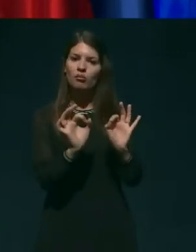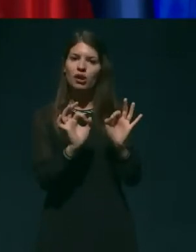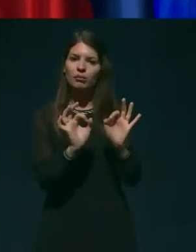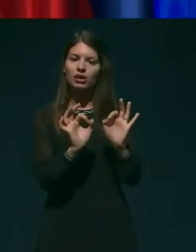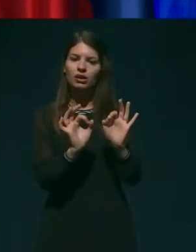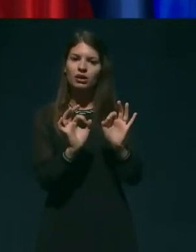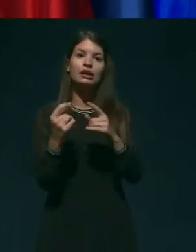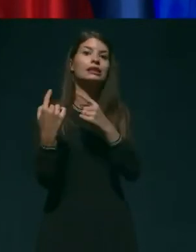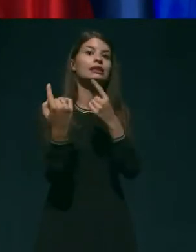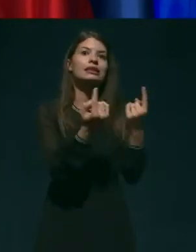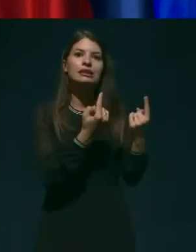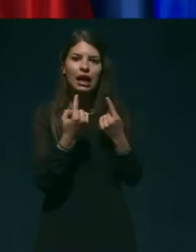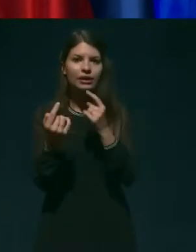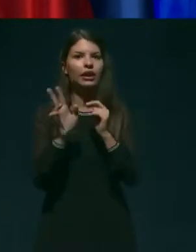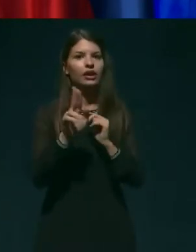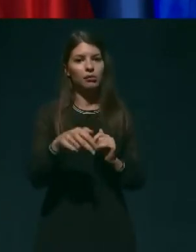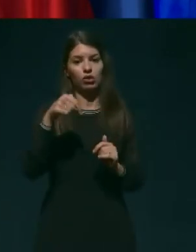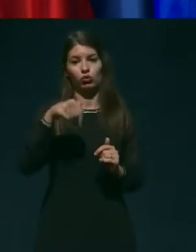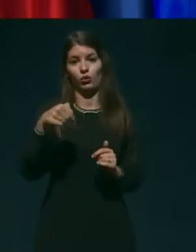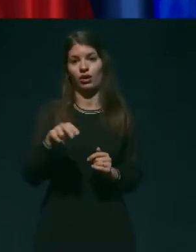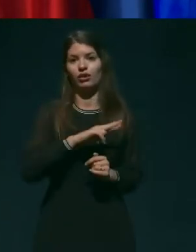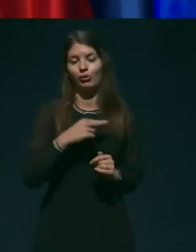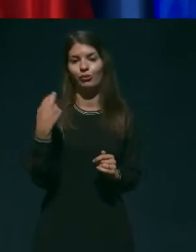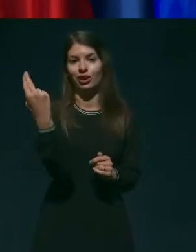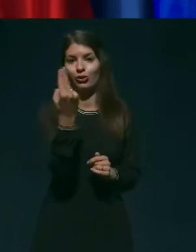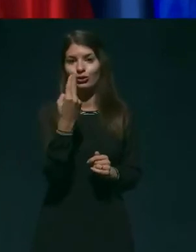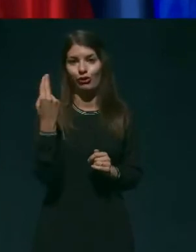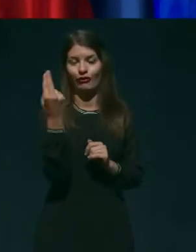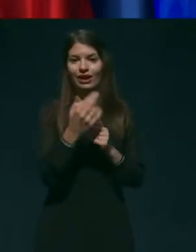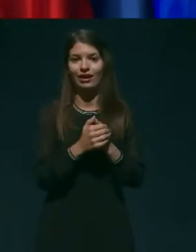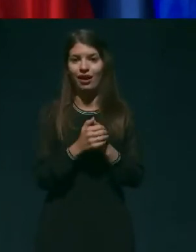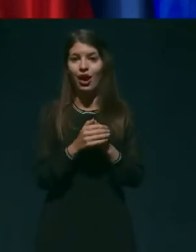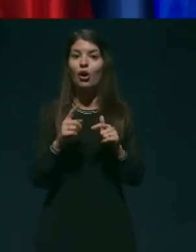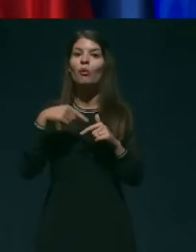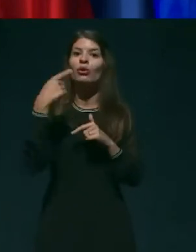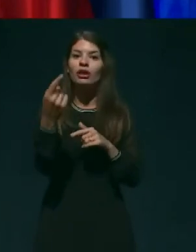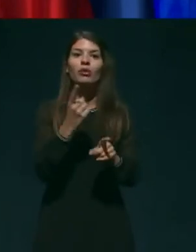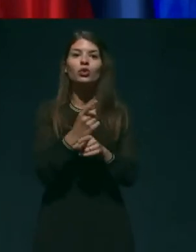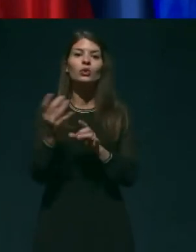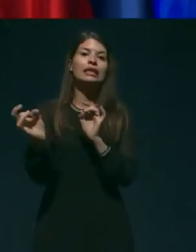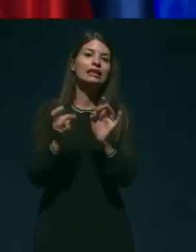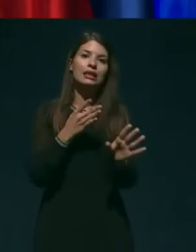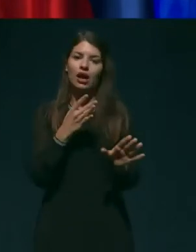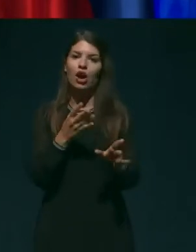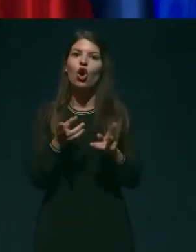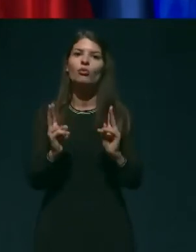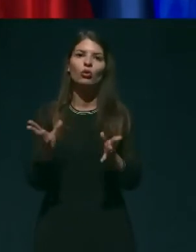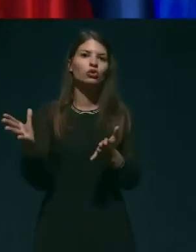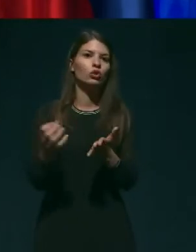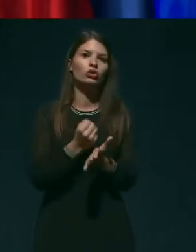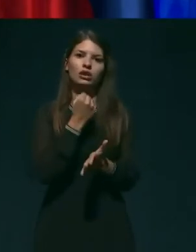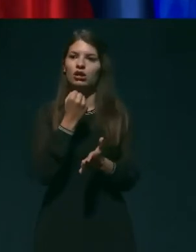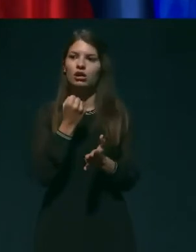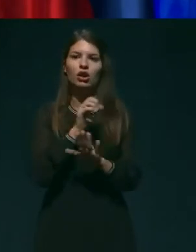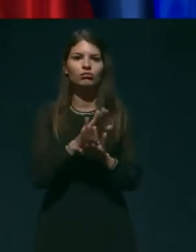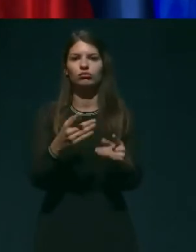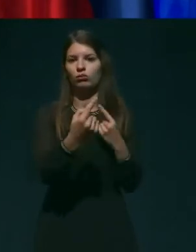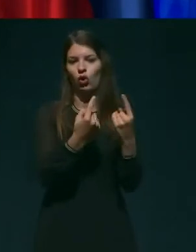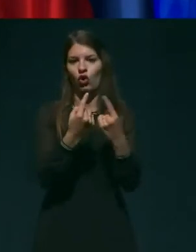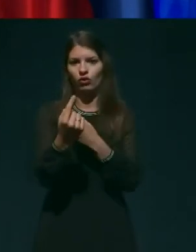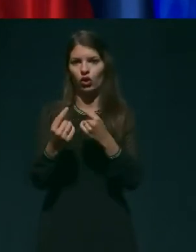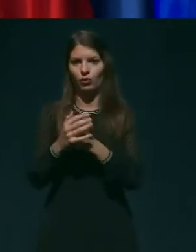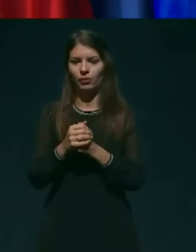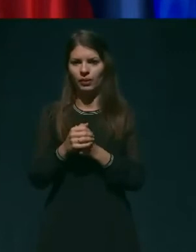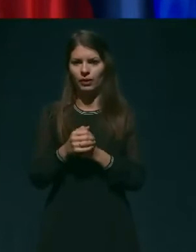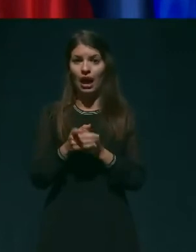Republika Slovenija, kar seveda potem tudi hitreje omogoča doseganje posameznih dogovorov. Ampak sami